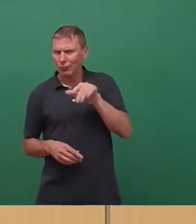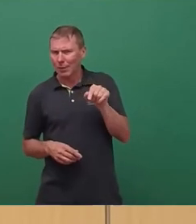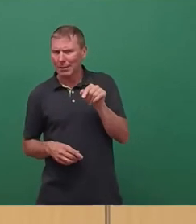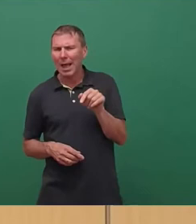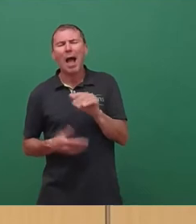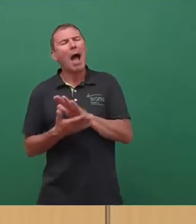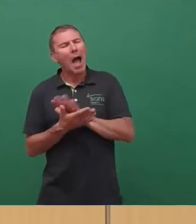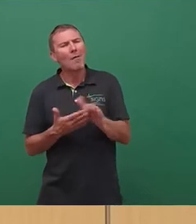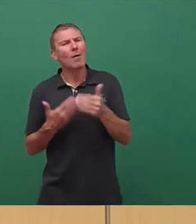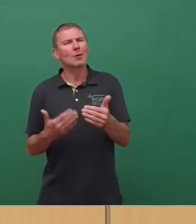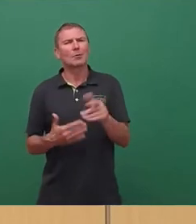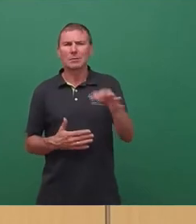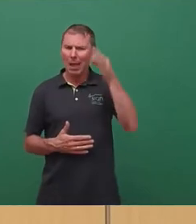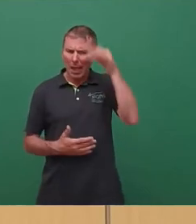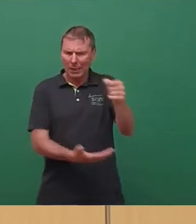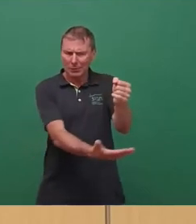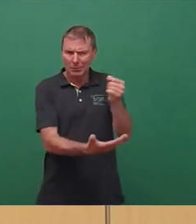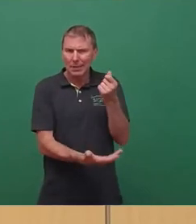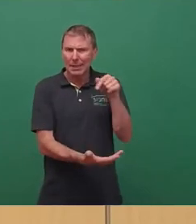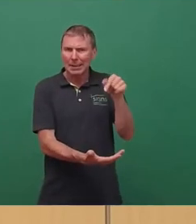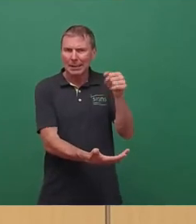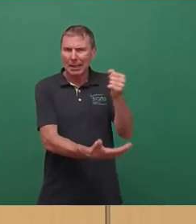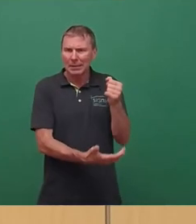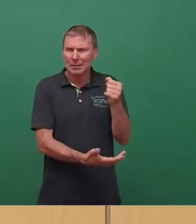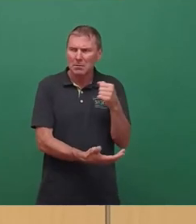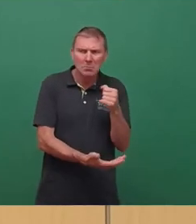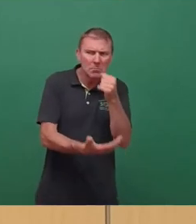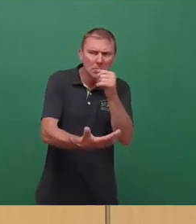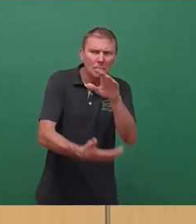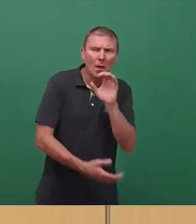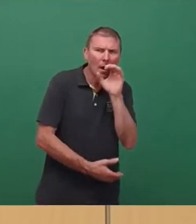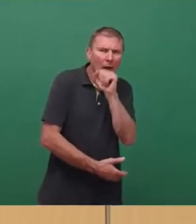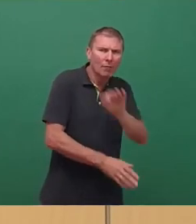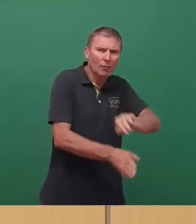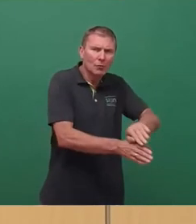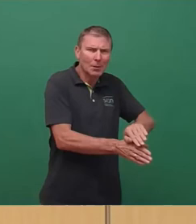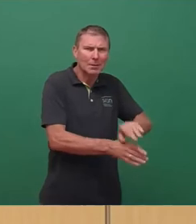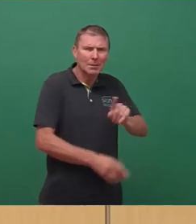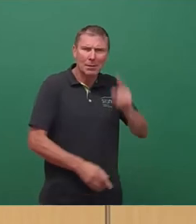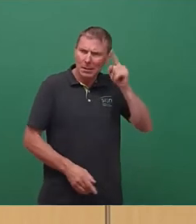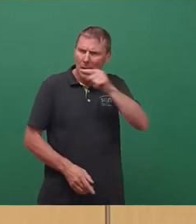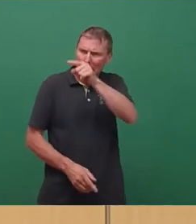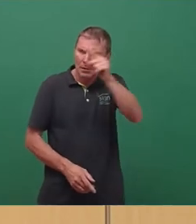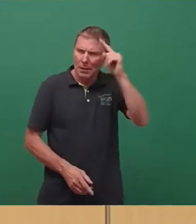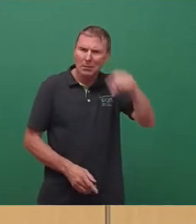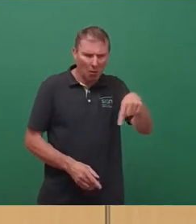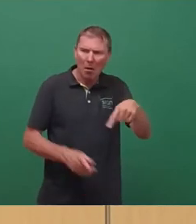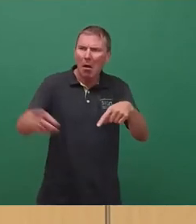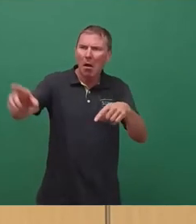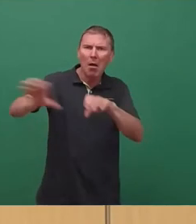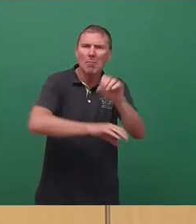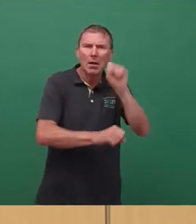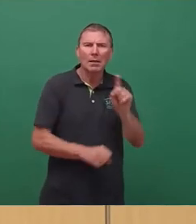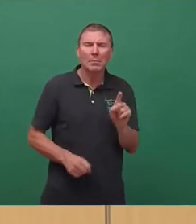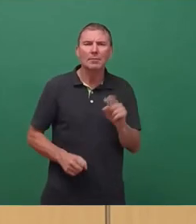seine Entdeckung vom prall gefüllten Stadtsäckel. Nicht, dass da noch jemand auf dumme Gedanken kommt. Er hatte